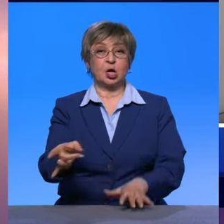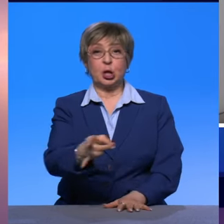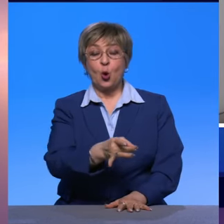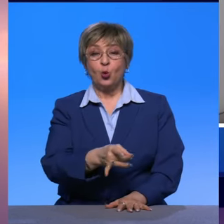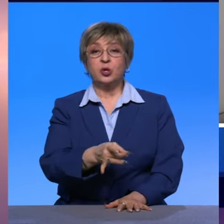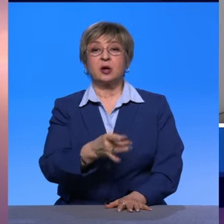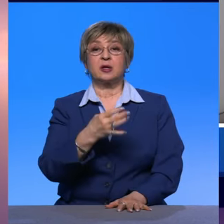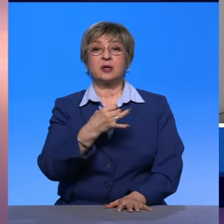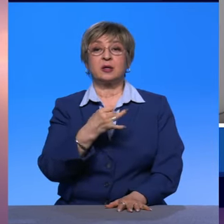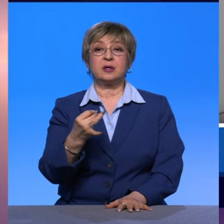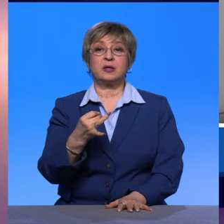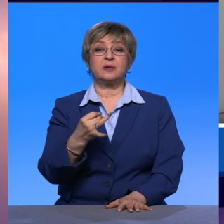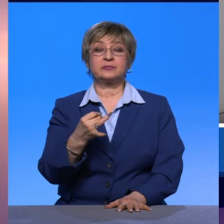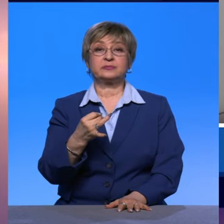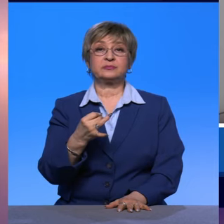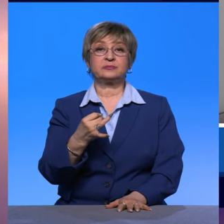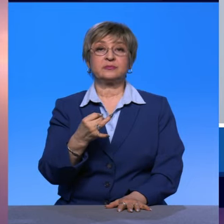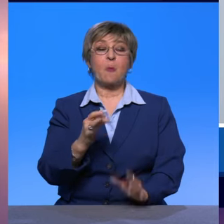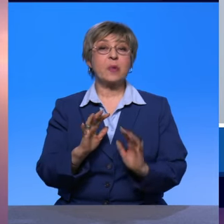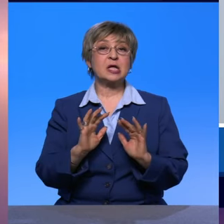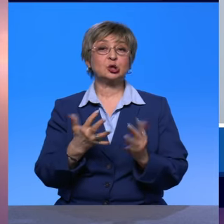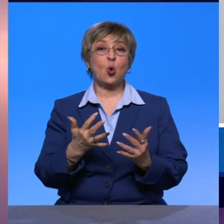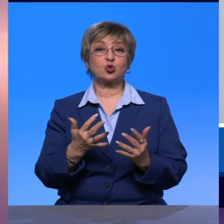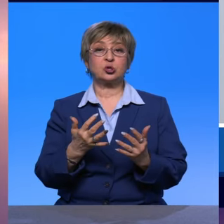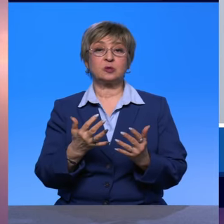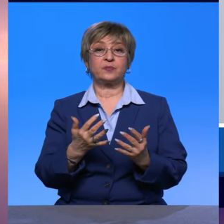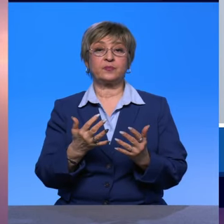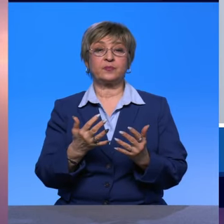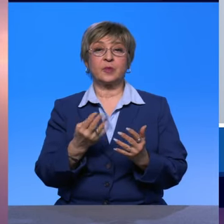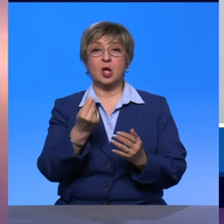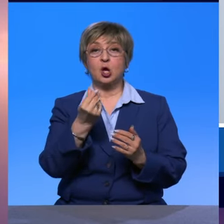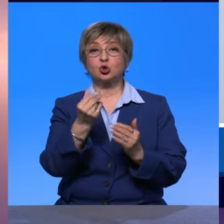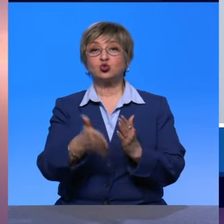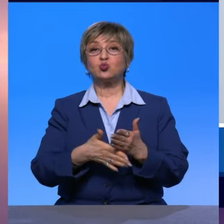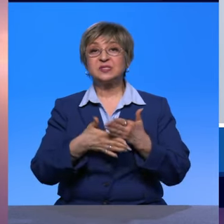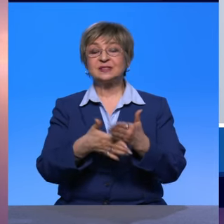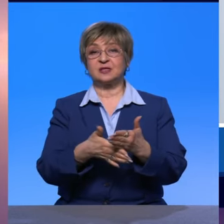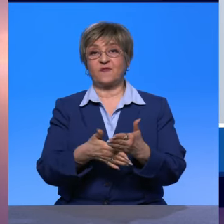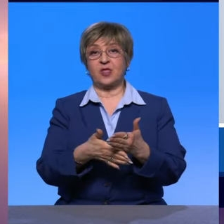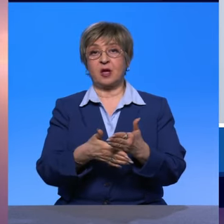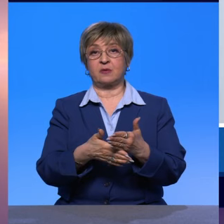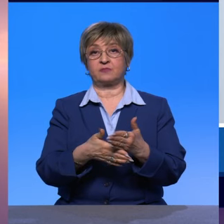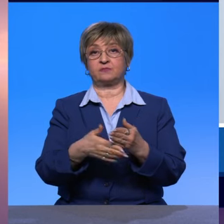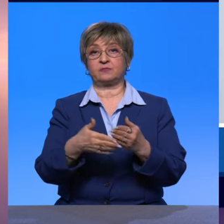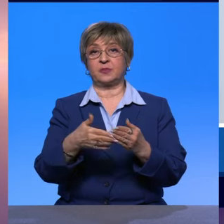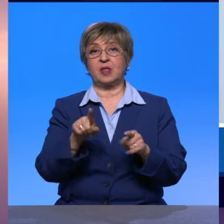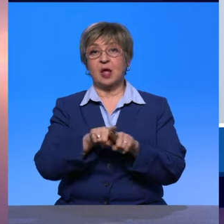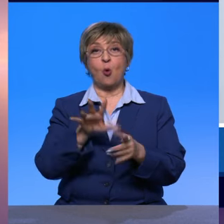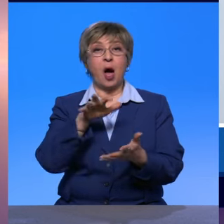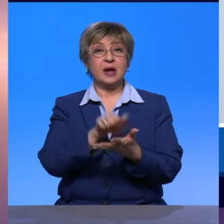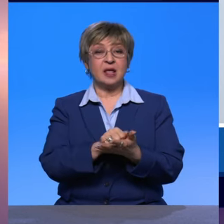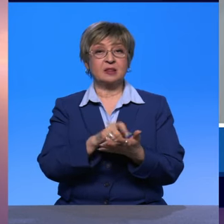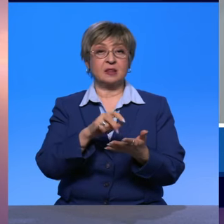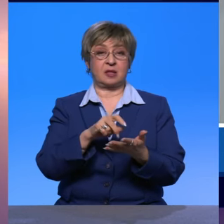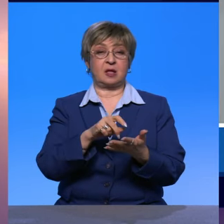происходит субсидирование такой вот арендной платы, строятся дома,